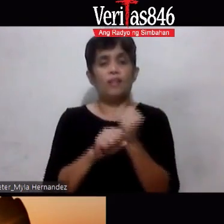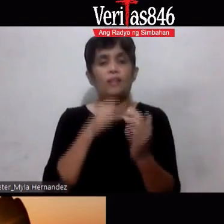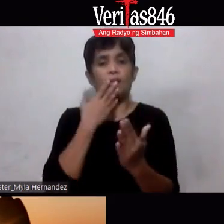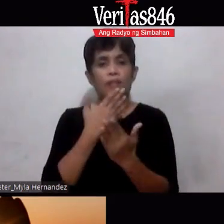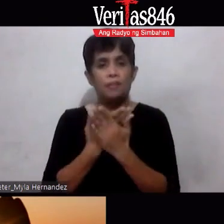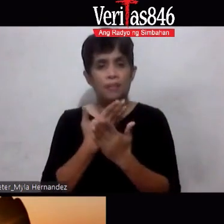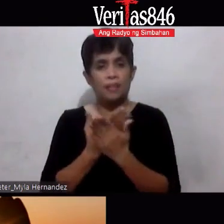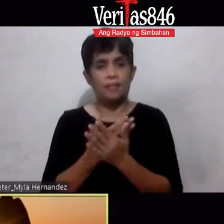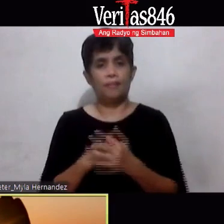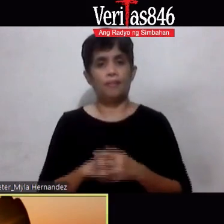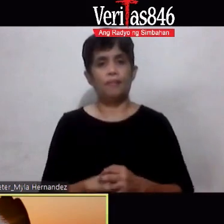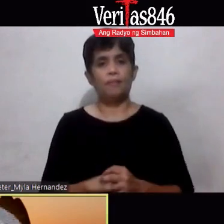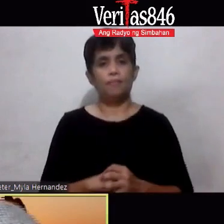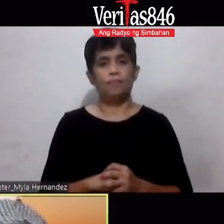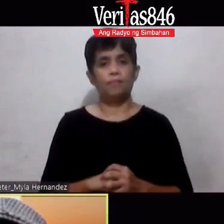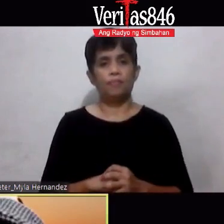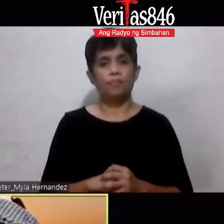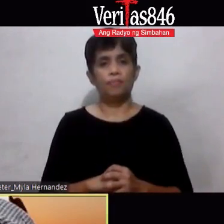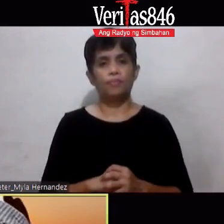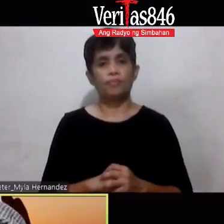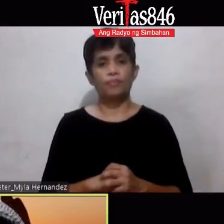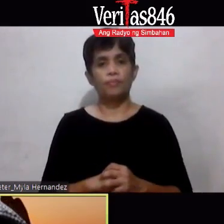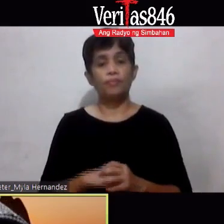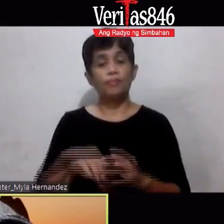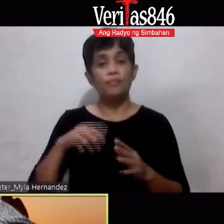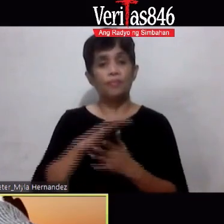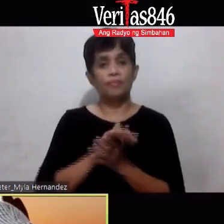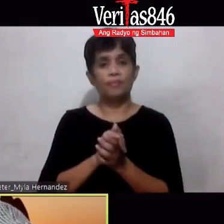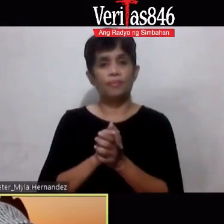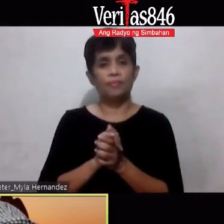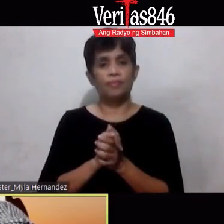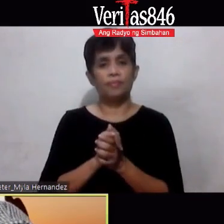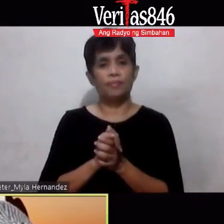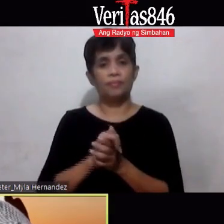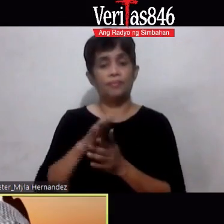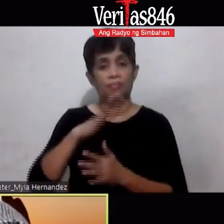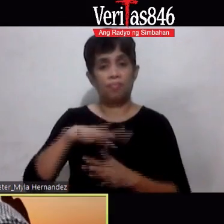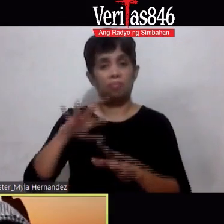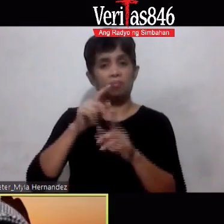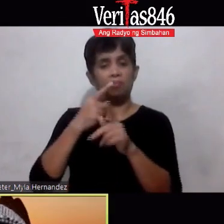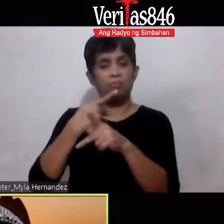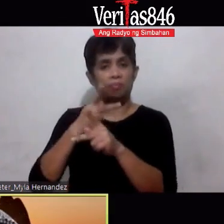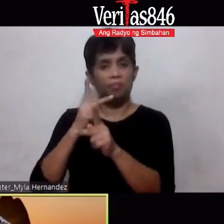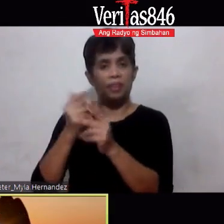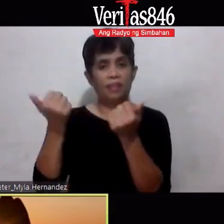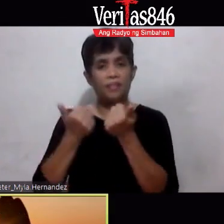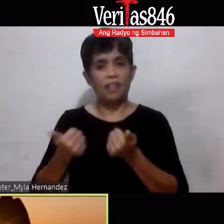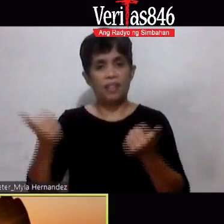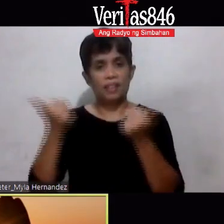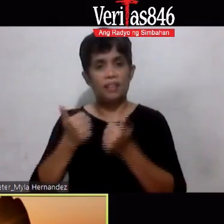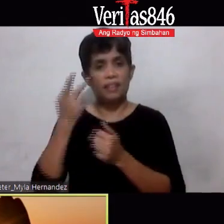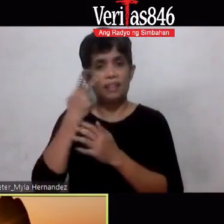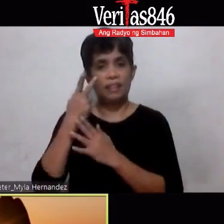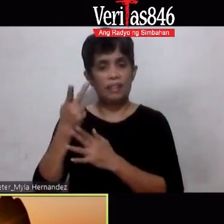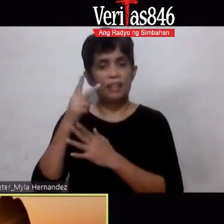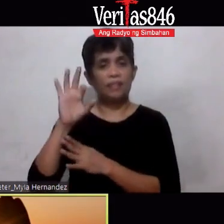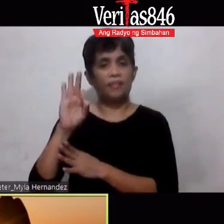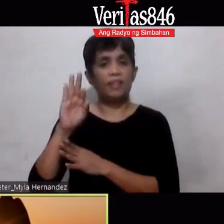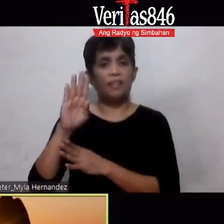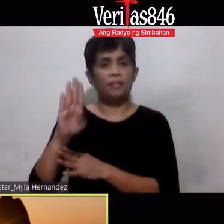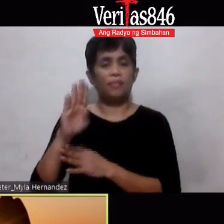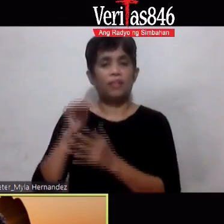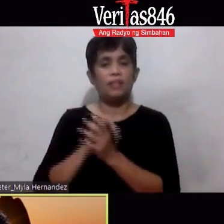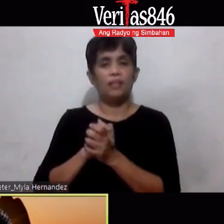yeah at ang ating nga po ang ating nga po mga produkto ay available nandiyan po makikita nyo sa facebook na no